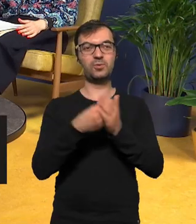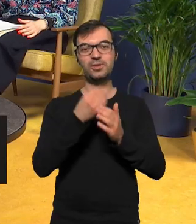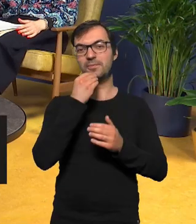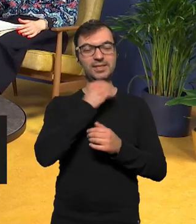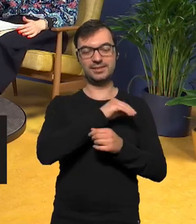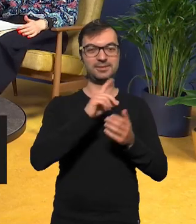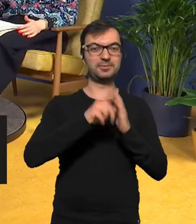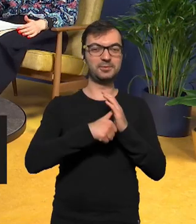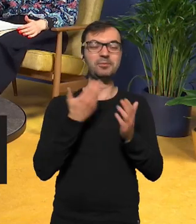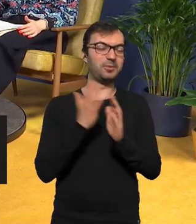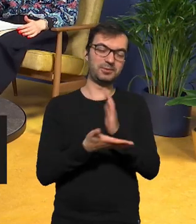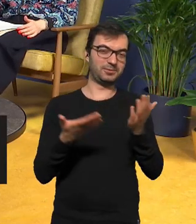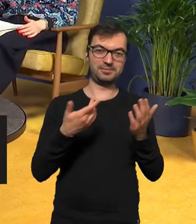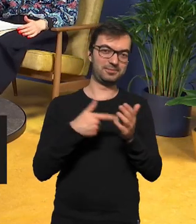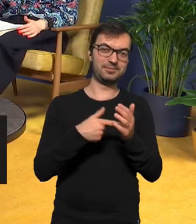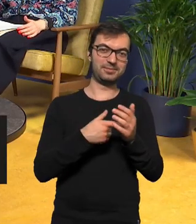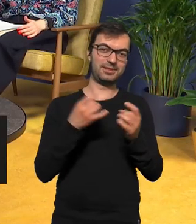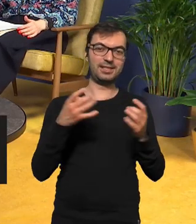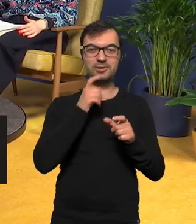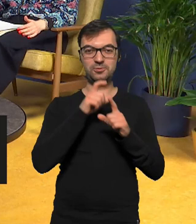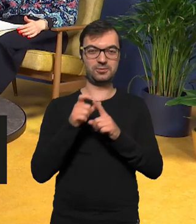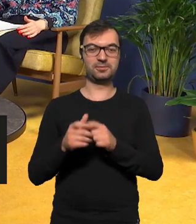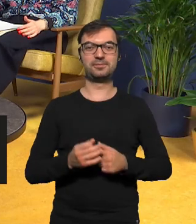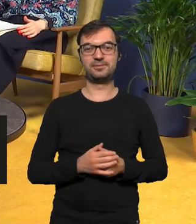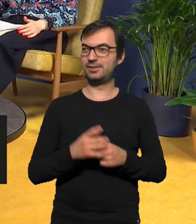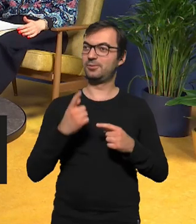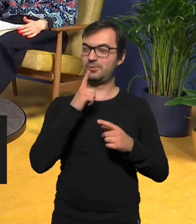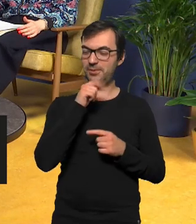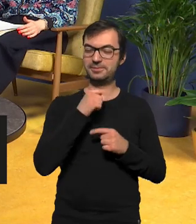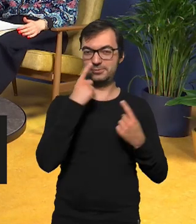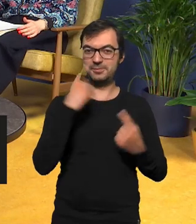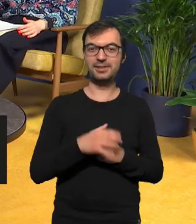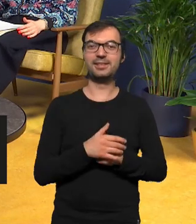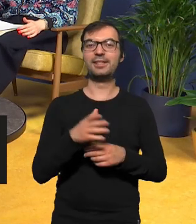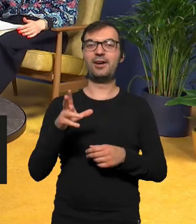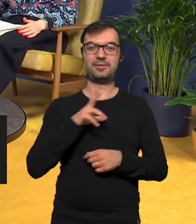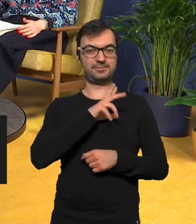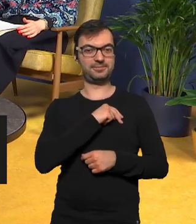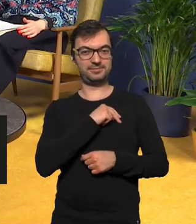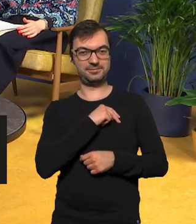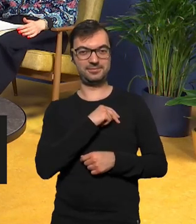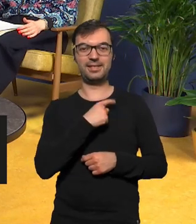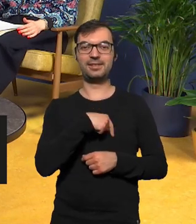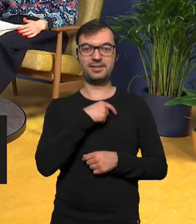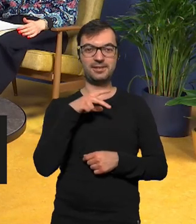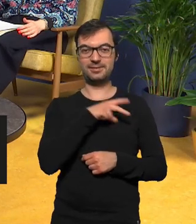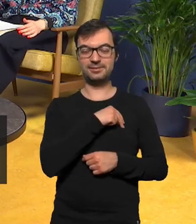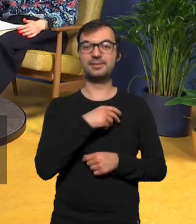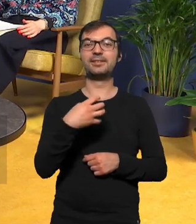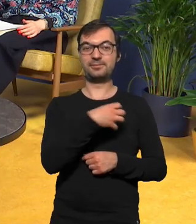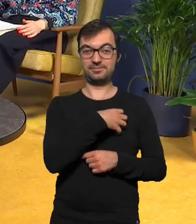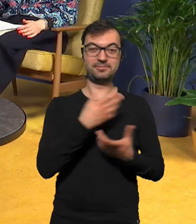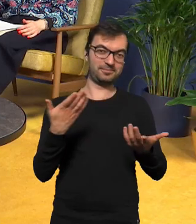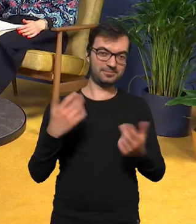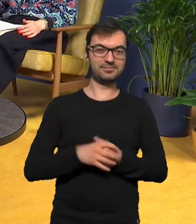deluxe'a, po prostu to jest taka gra słów Świetnie, i wtedy dostaje się pina i dostaje się tą świadomość, że jest